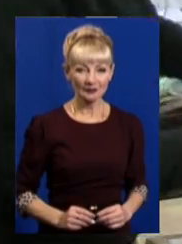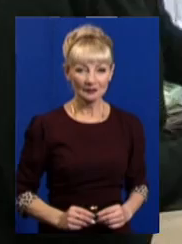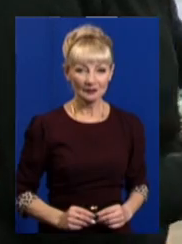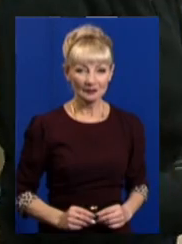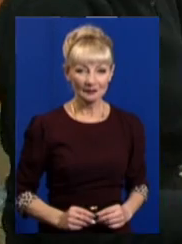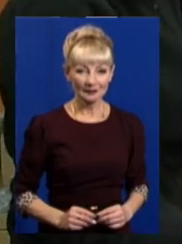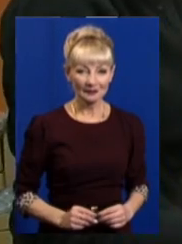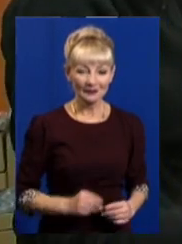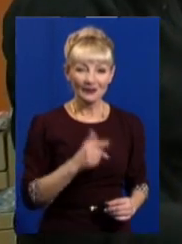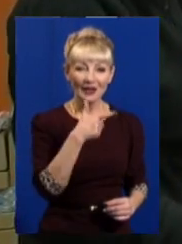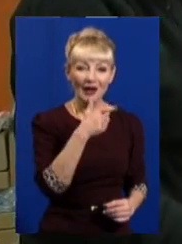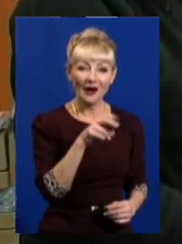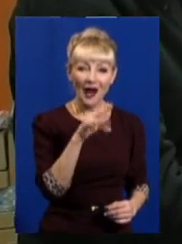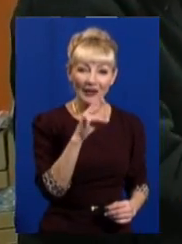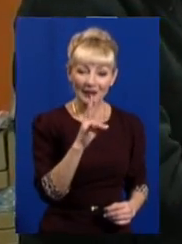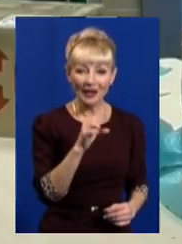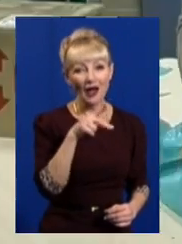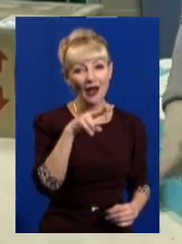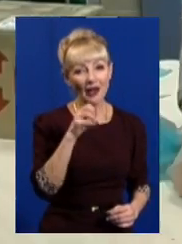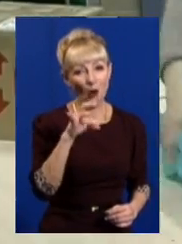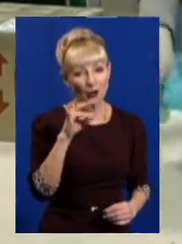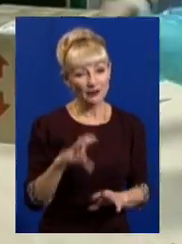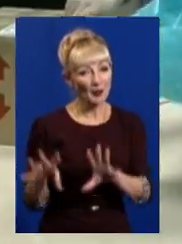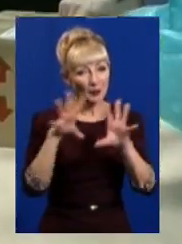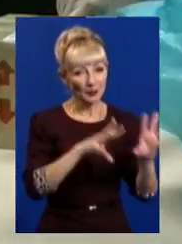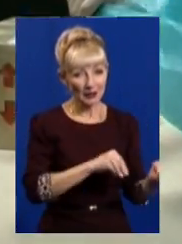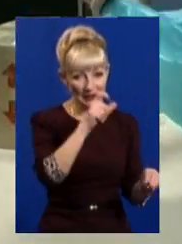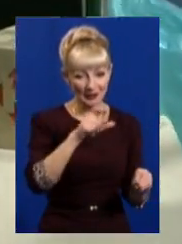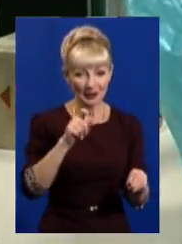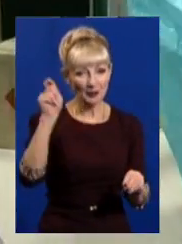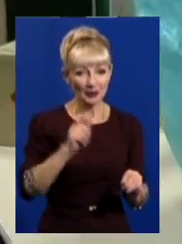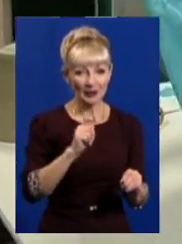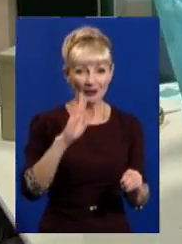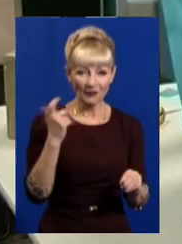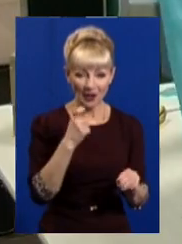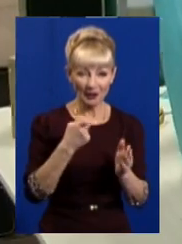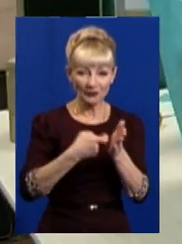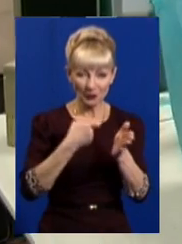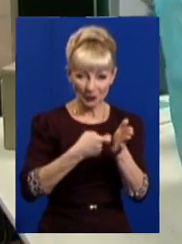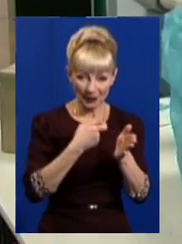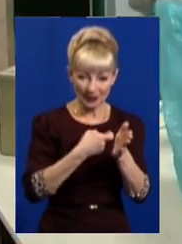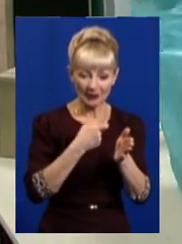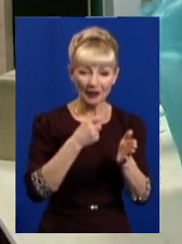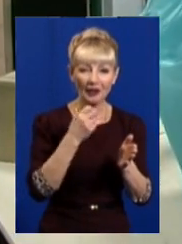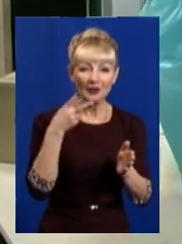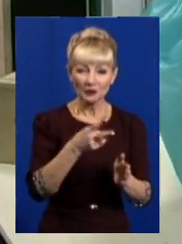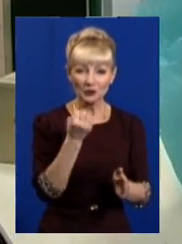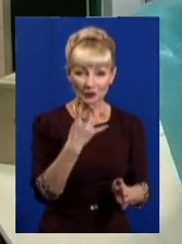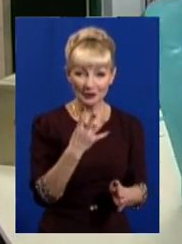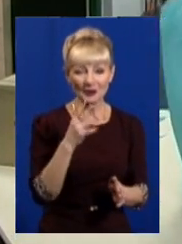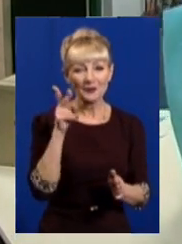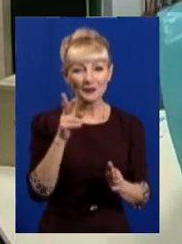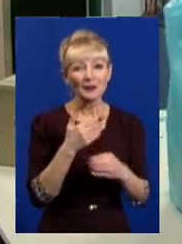Галина Леонтьєва-Переселенка переїхала до Харкова з Донецька у 2014-му. Оленям Святого Миколая Галина